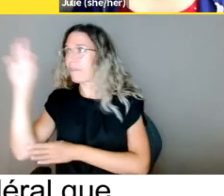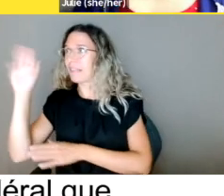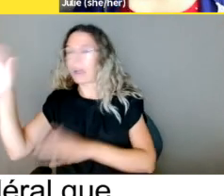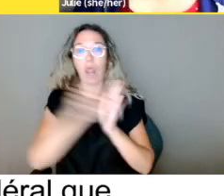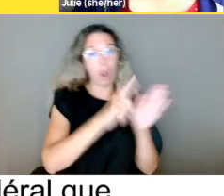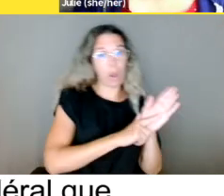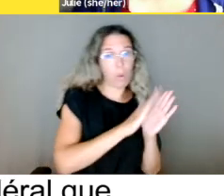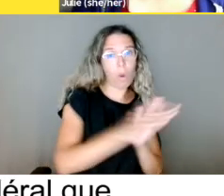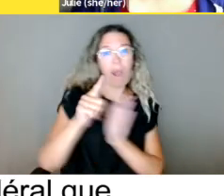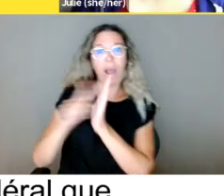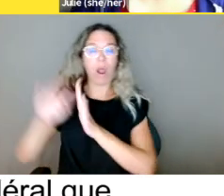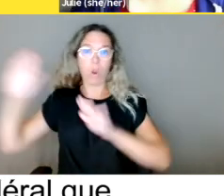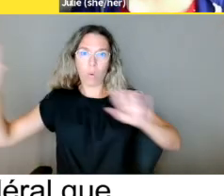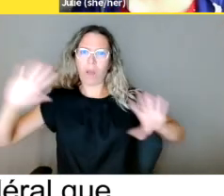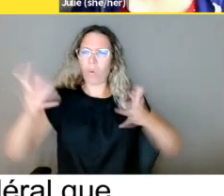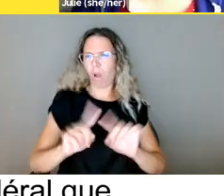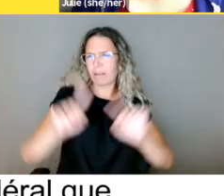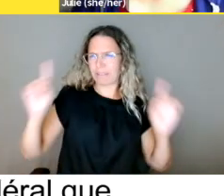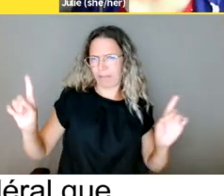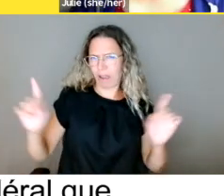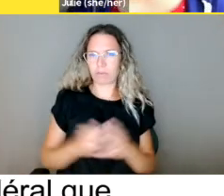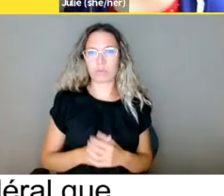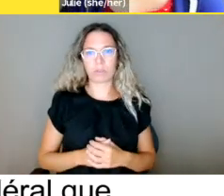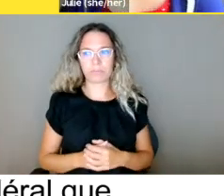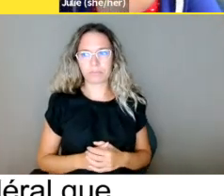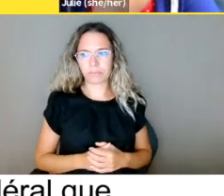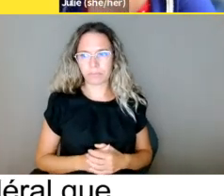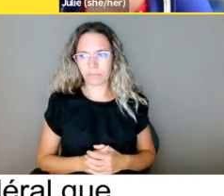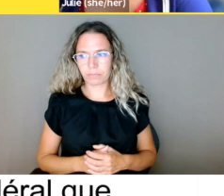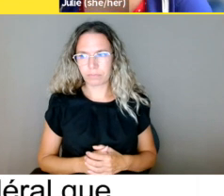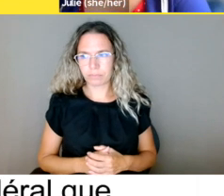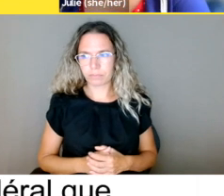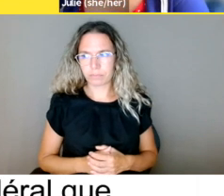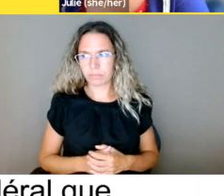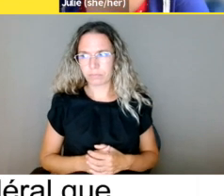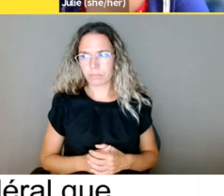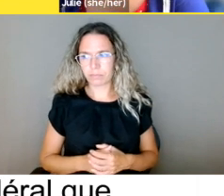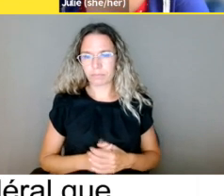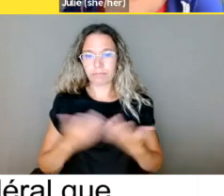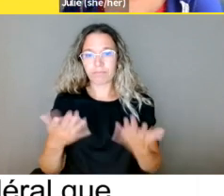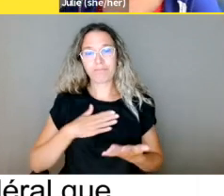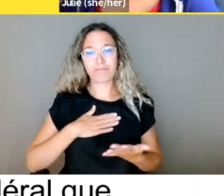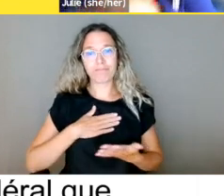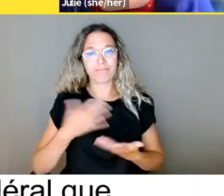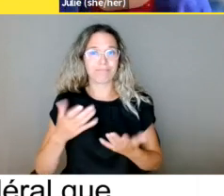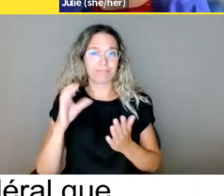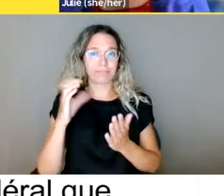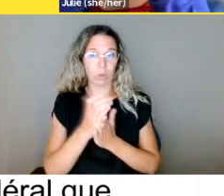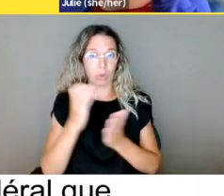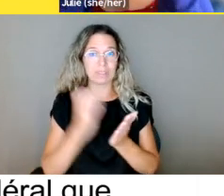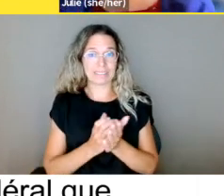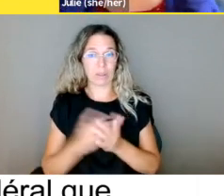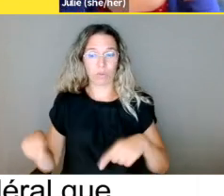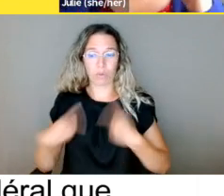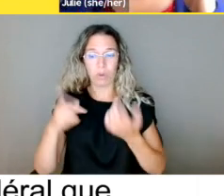Donc là, je dois expliquer la différence entre juridiction provinciale et juridiction fédérale. Donc,